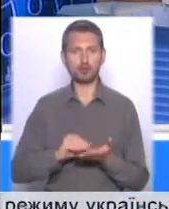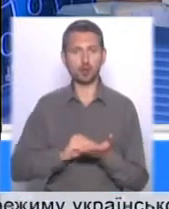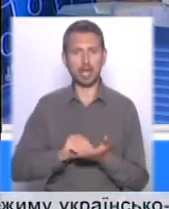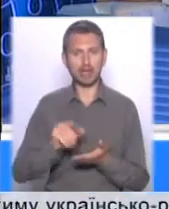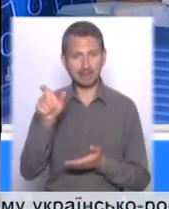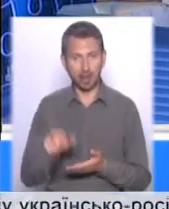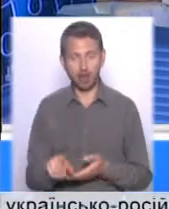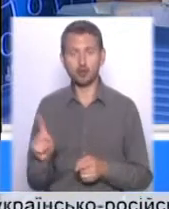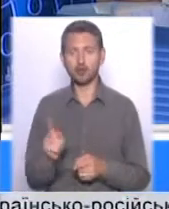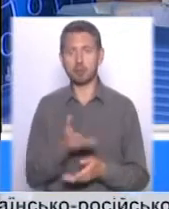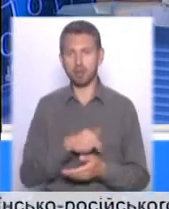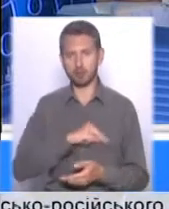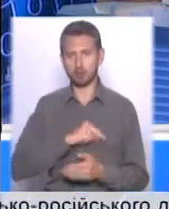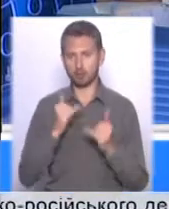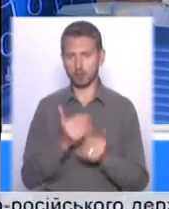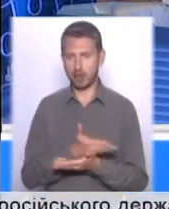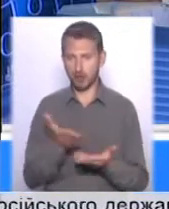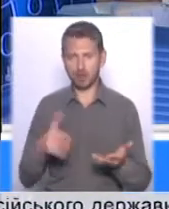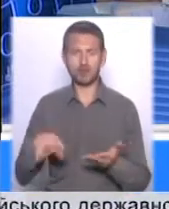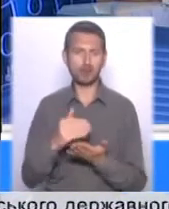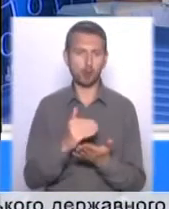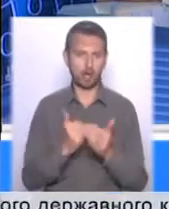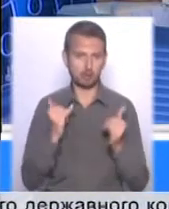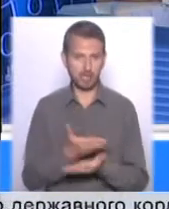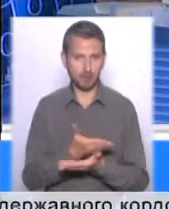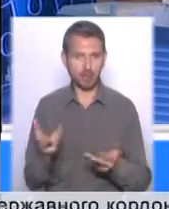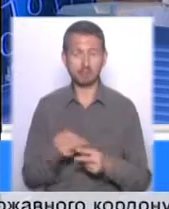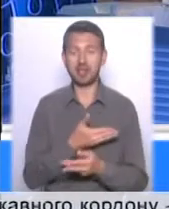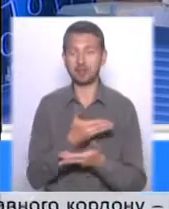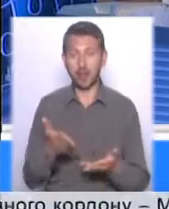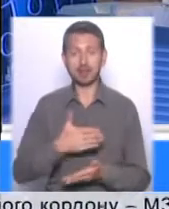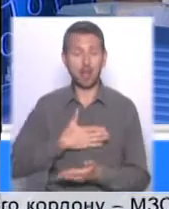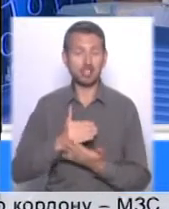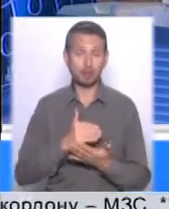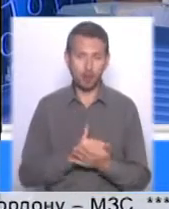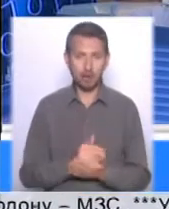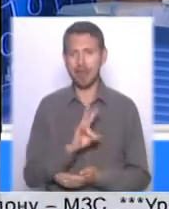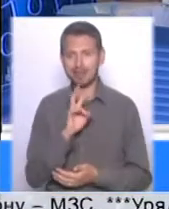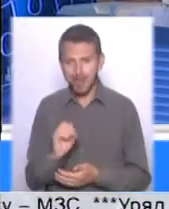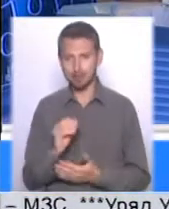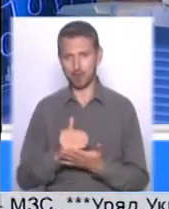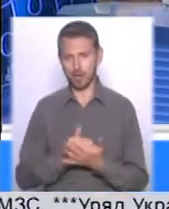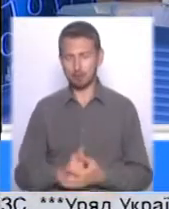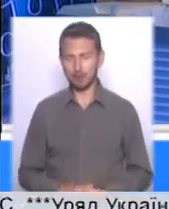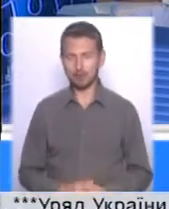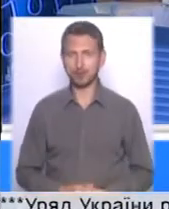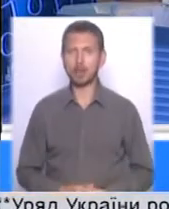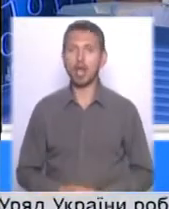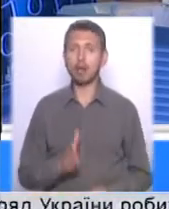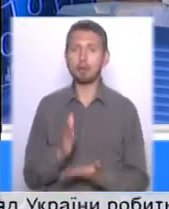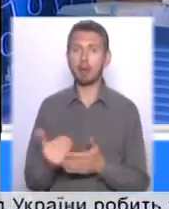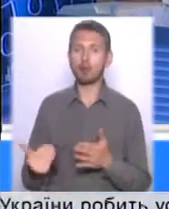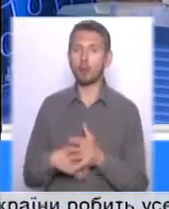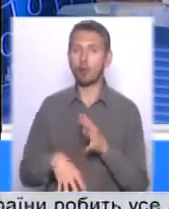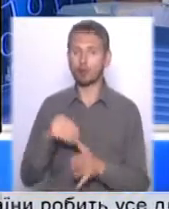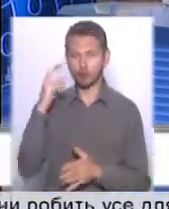ми тут працюємо для вас, і всі ці програми для вас, і без вас. Наші програми – це не програми. Пане Руслан, отже, маємо новообрану